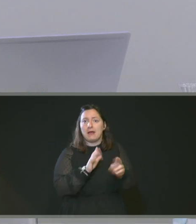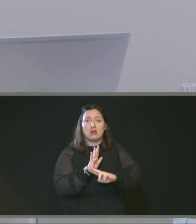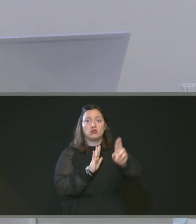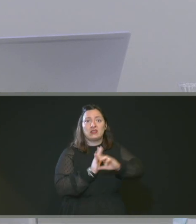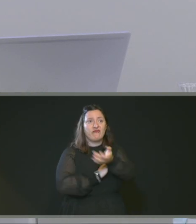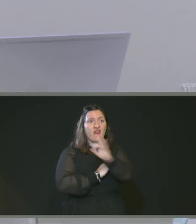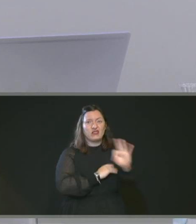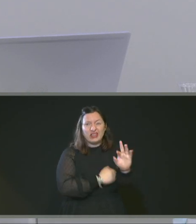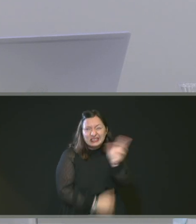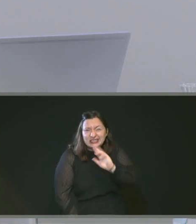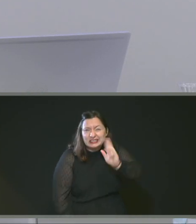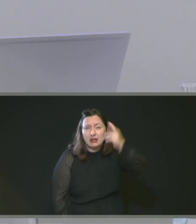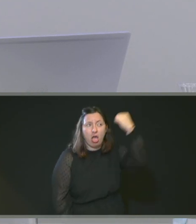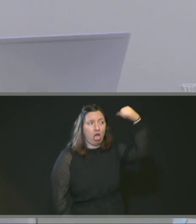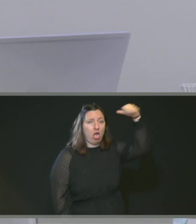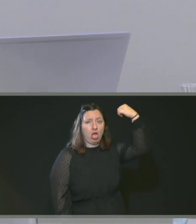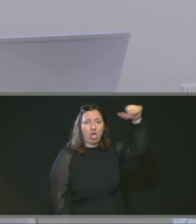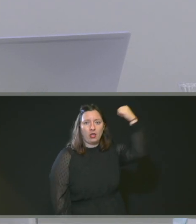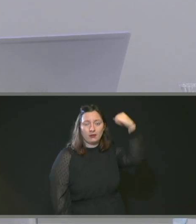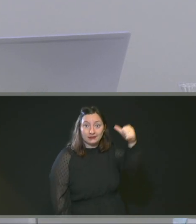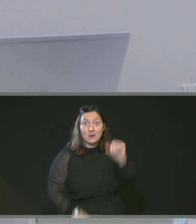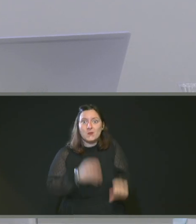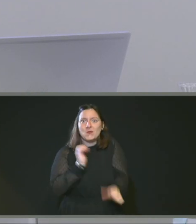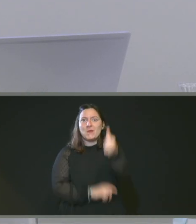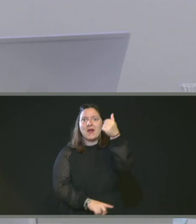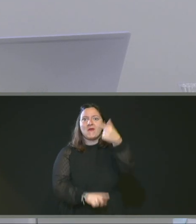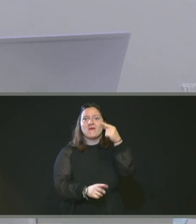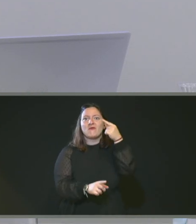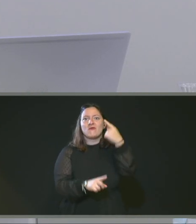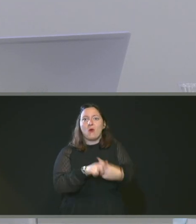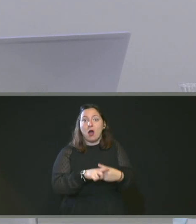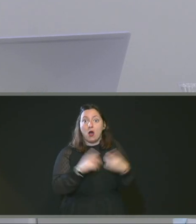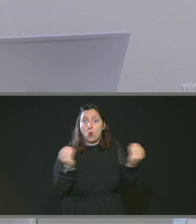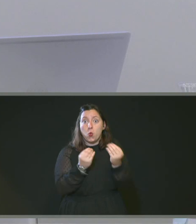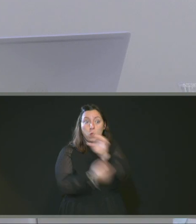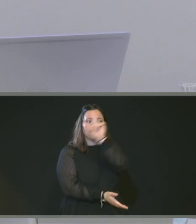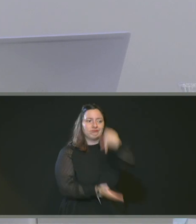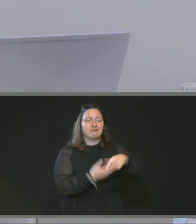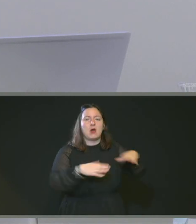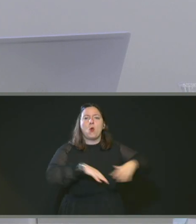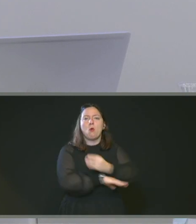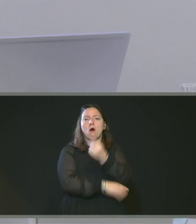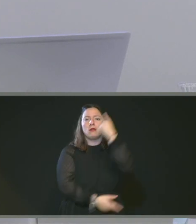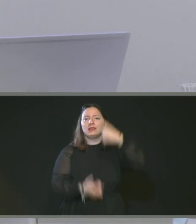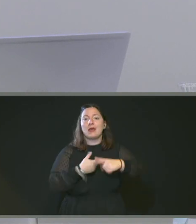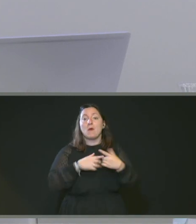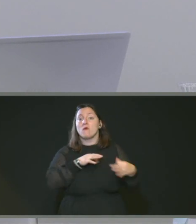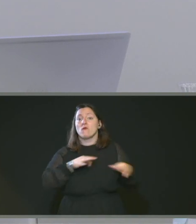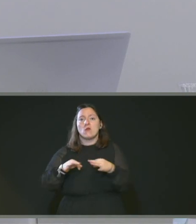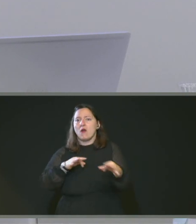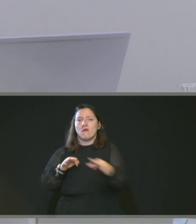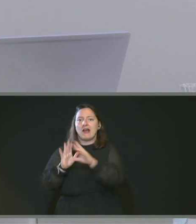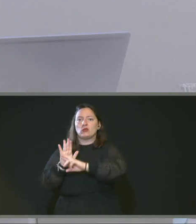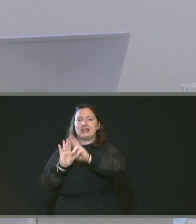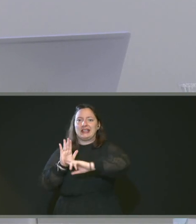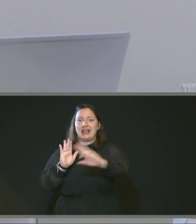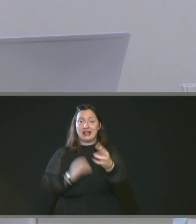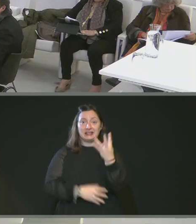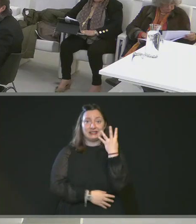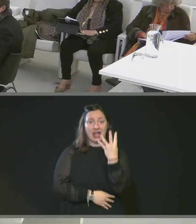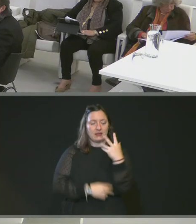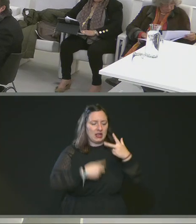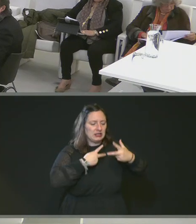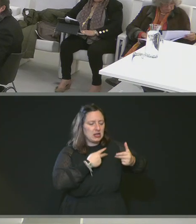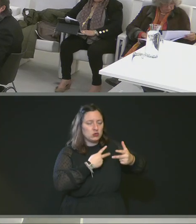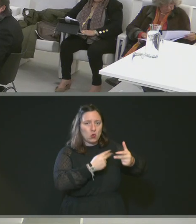France. Pour la première fois, la rencontre se tiendra à Rouen sur la thématique des fleuves industriels. Donc, 4 sessions seront organisées avec comme